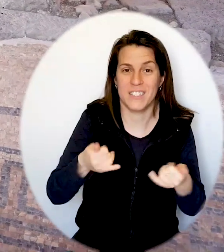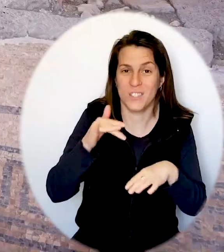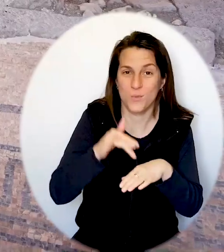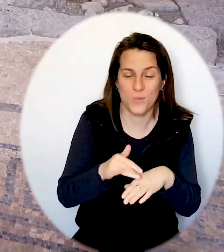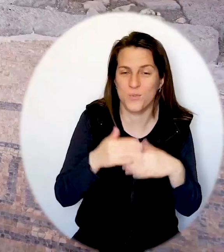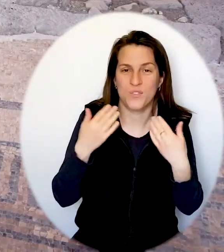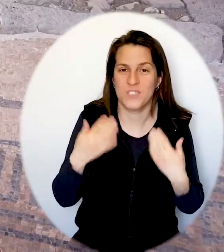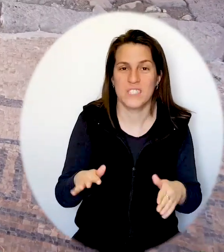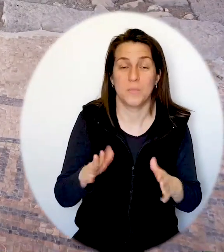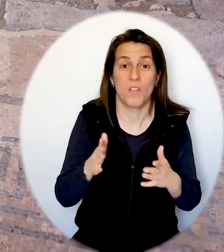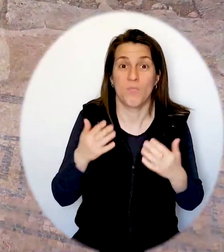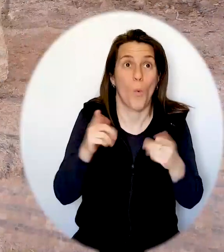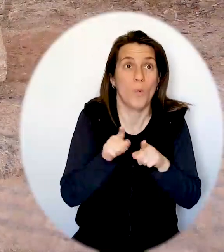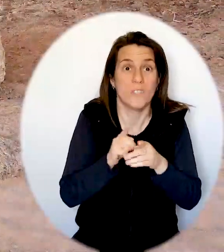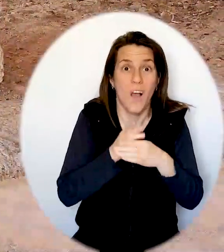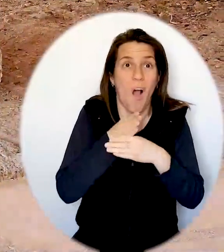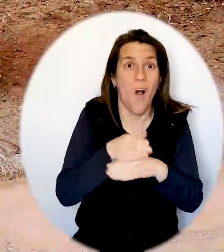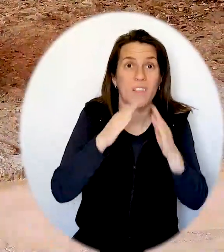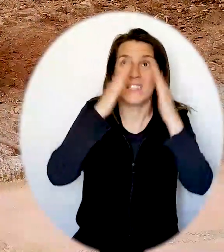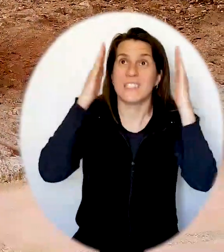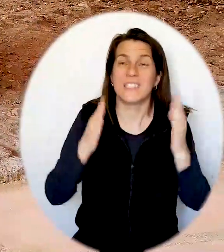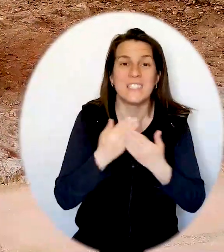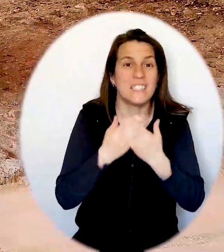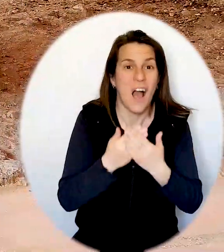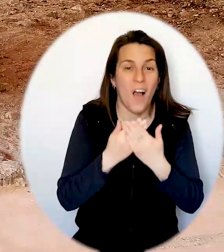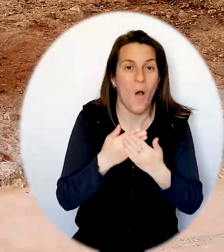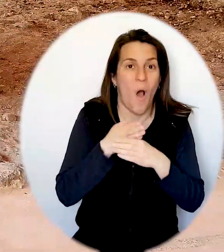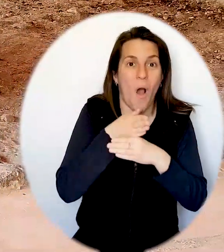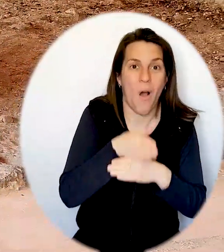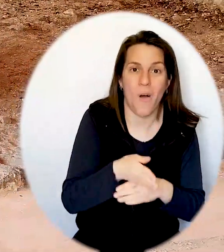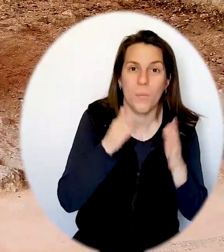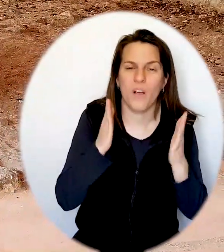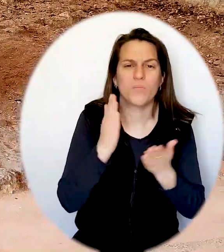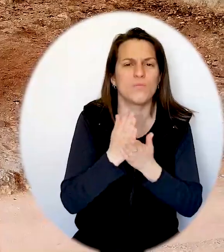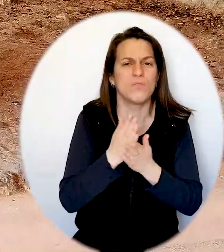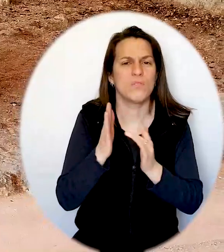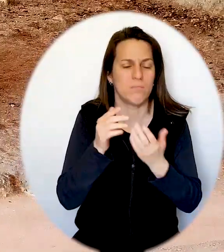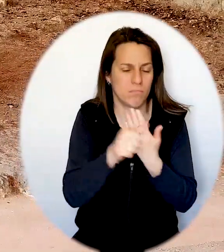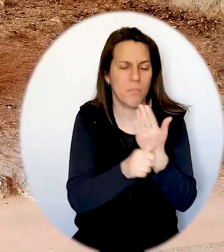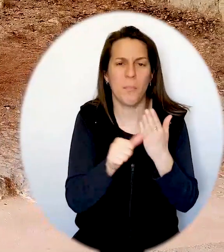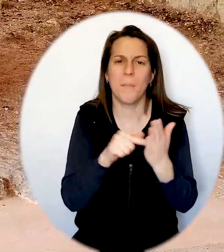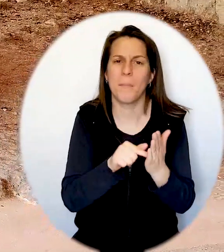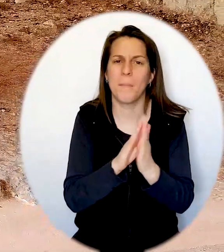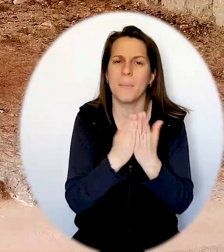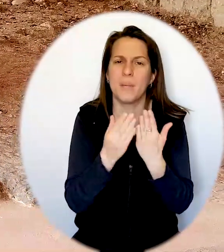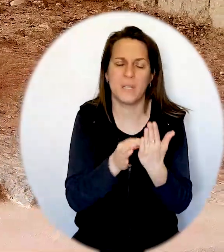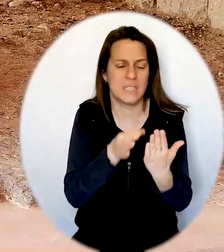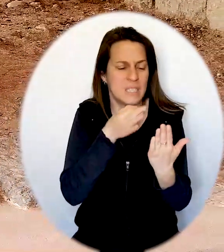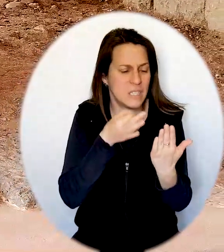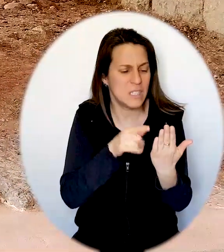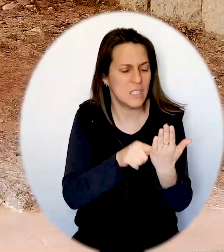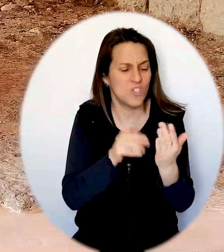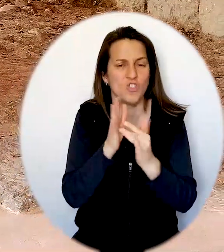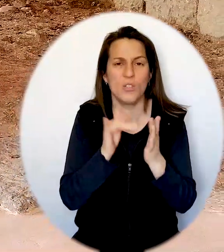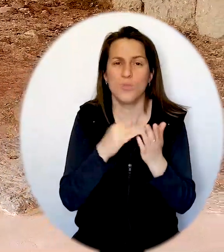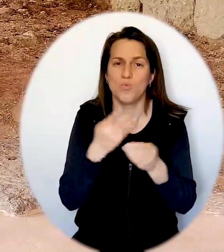visité les sept synagogues, comme nous voyons ici. Peut-être que n'était pas la seule synagogue, mais comme on lit dans le Nouveau Testament